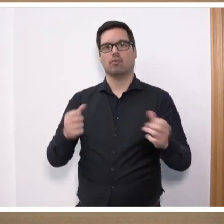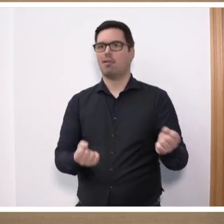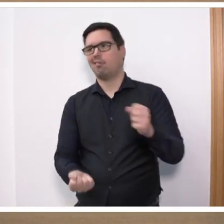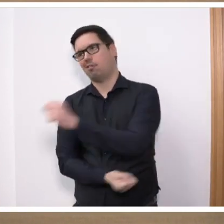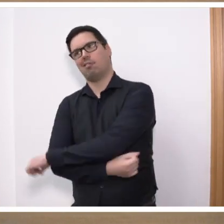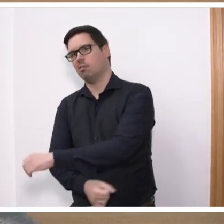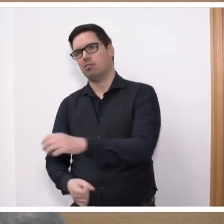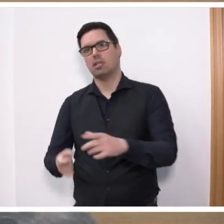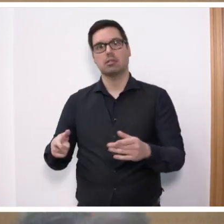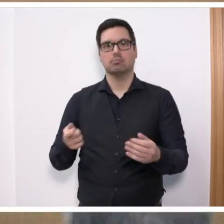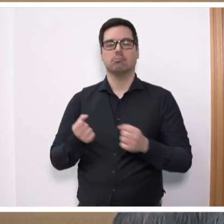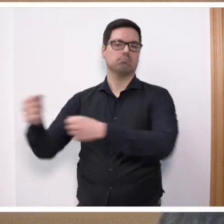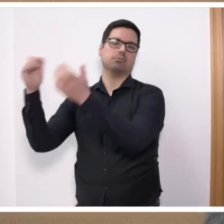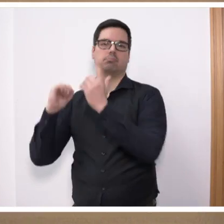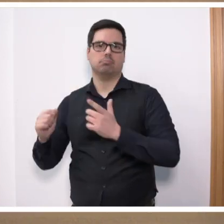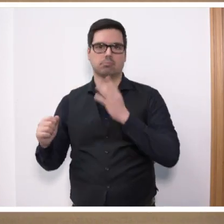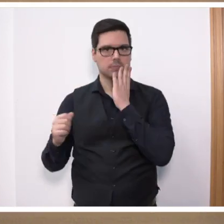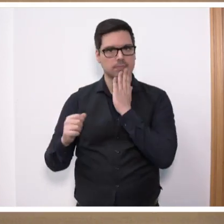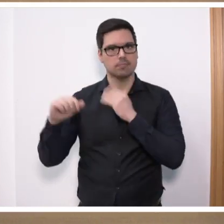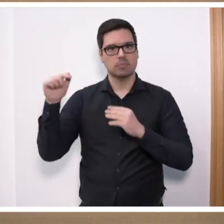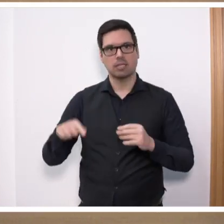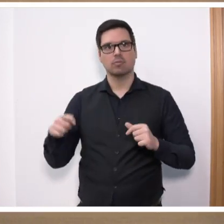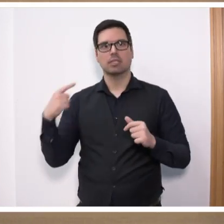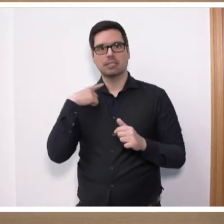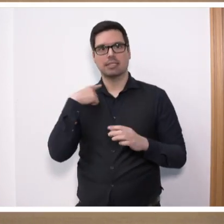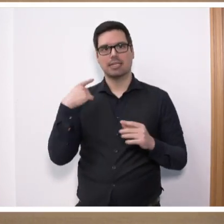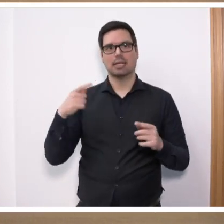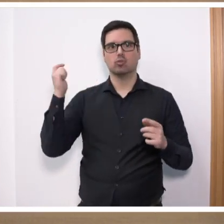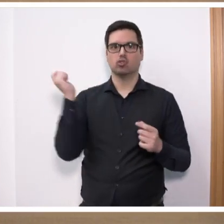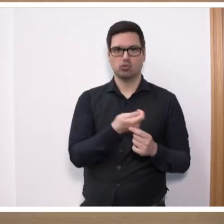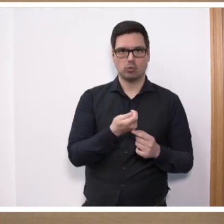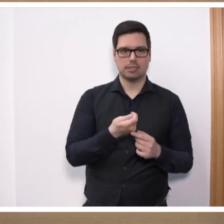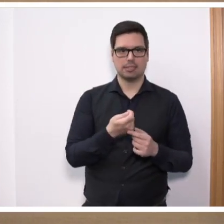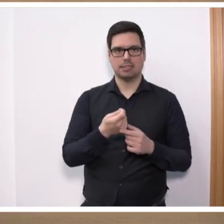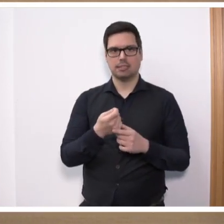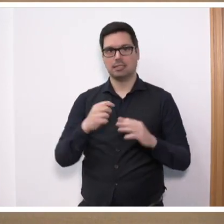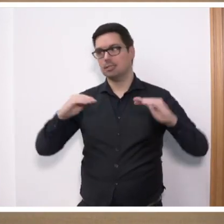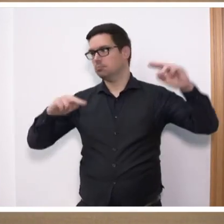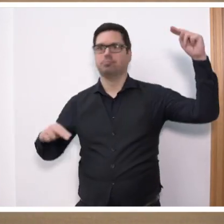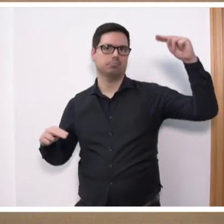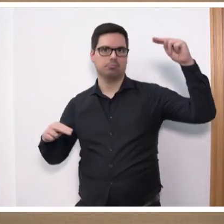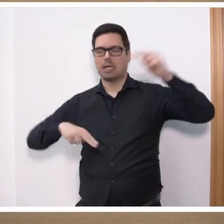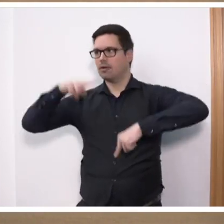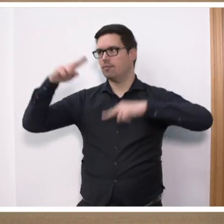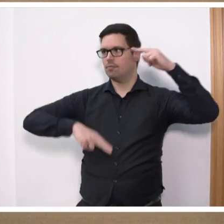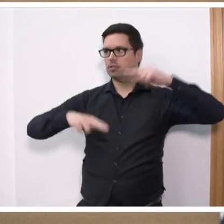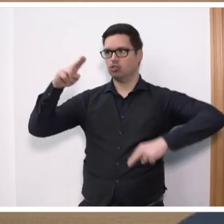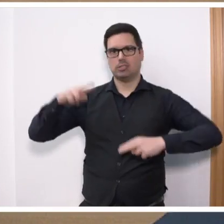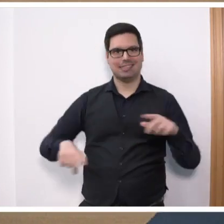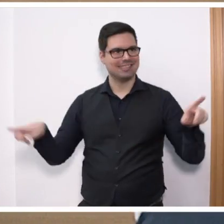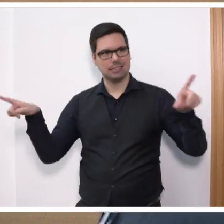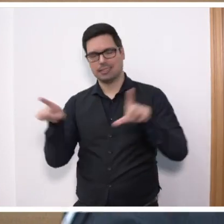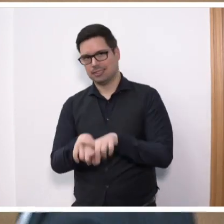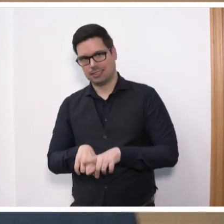verreist und jemanden überfährt, so ist dies vom Täter und der Schuld des Täters ein maximal differenter Vorgang. Gleich